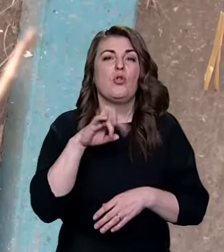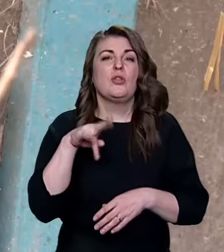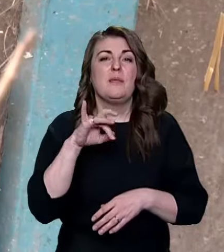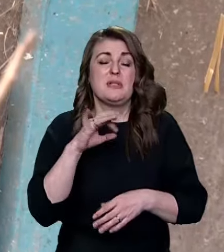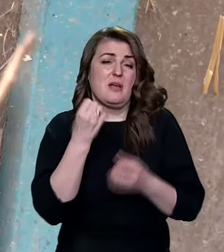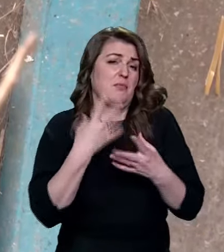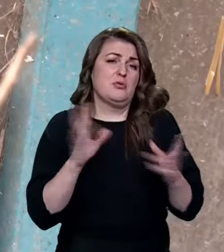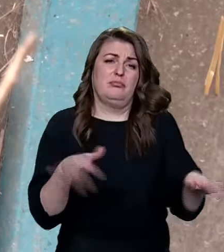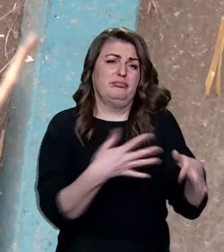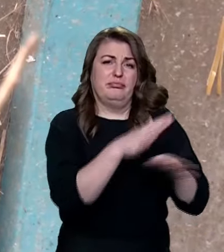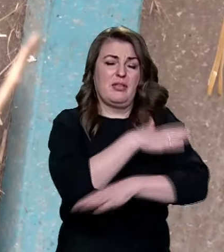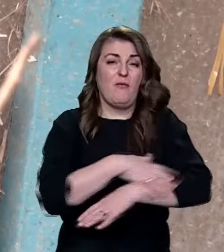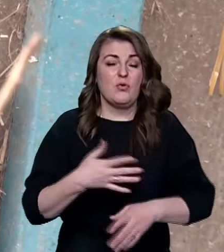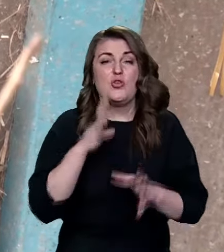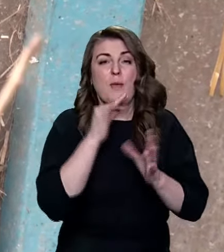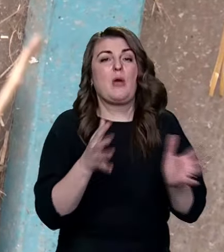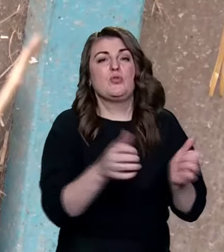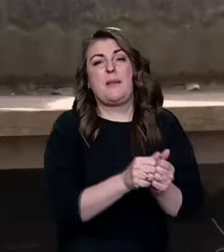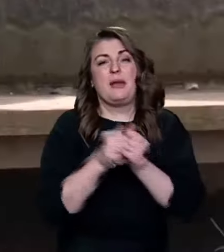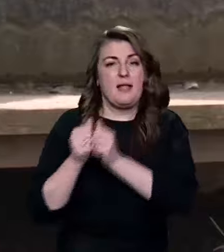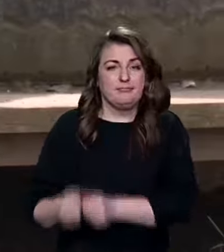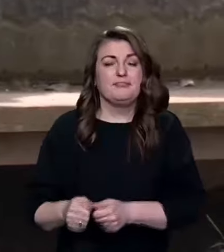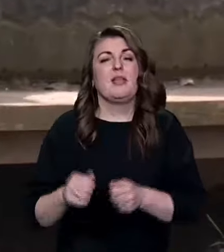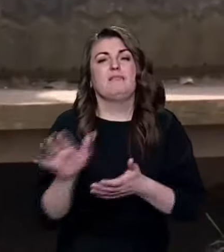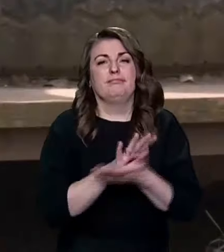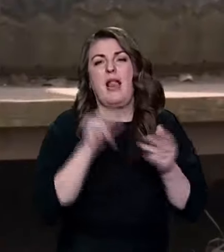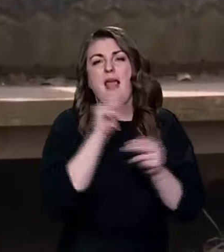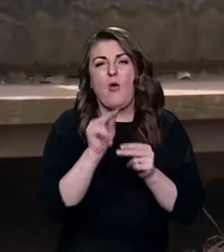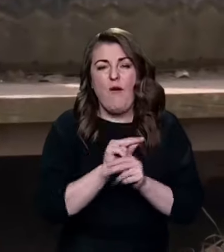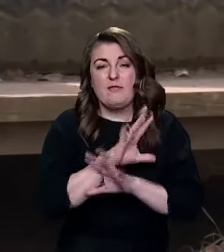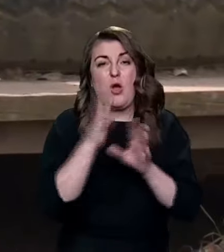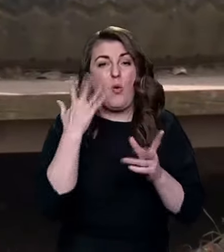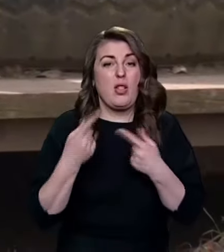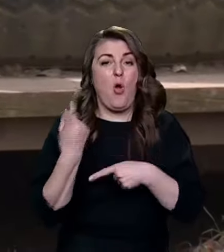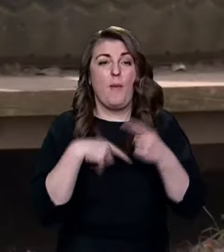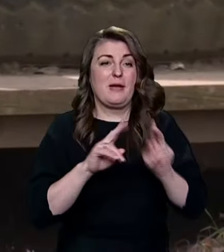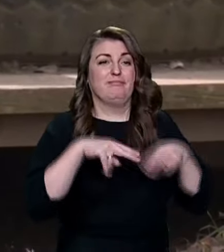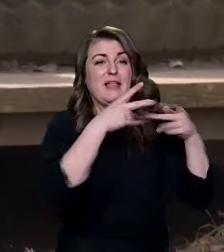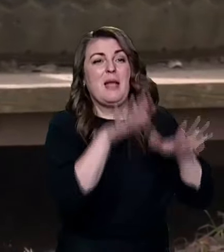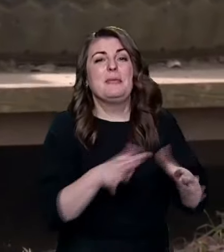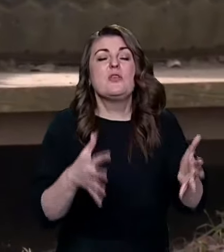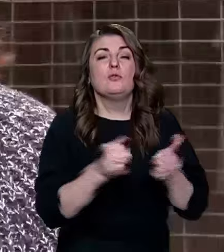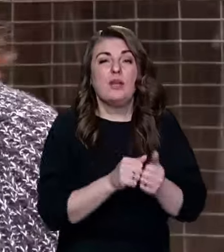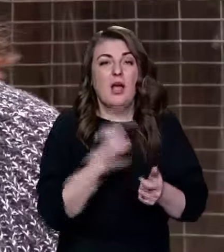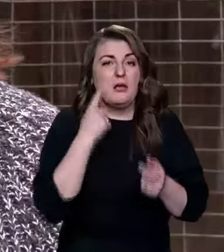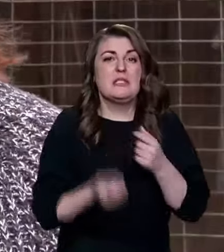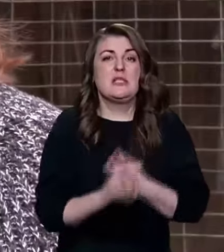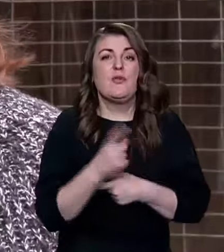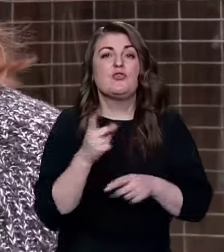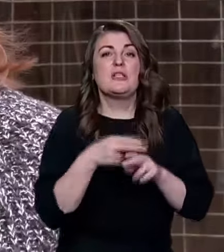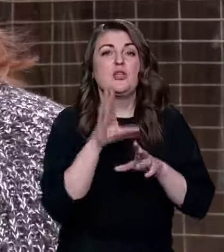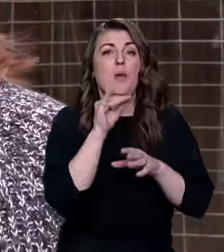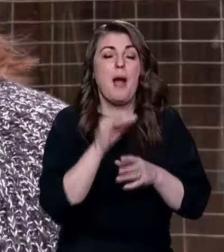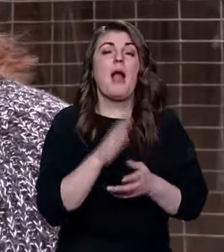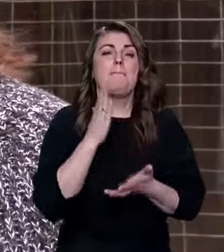тинялася вулицями. Собаку забрали, простерилізували, пролікували. Коли зібралися повертати її на місце від лову, з'ясувалося, що ця